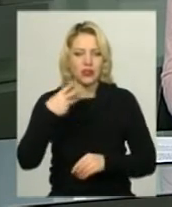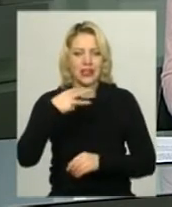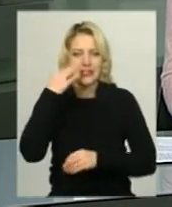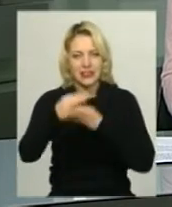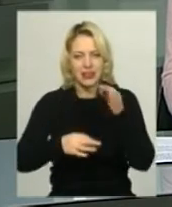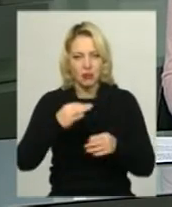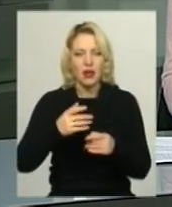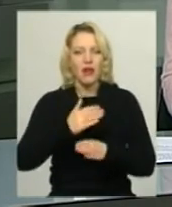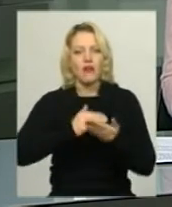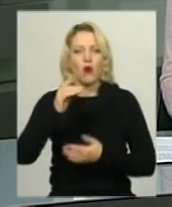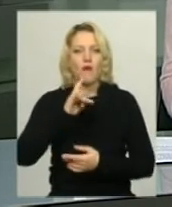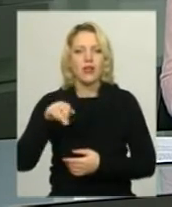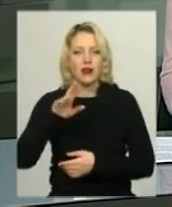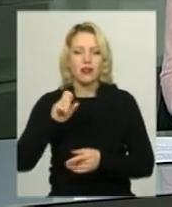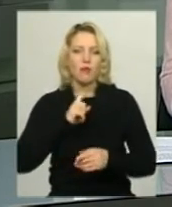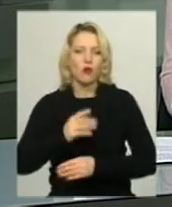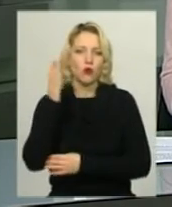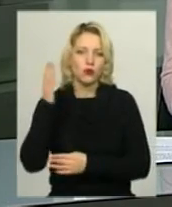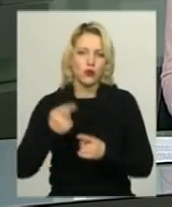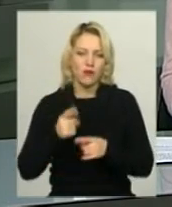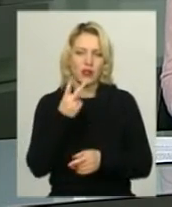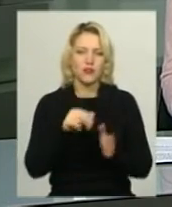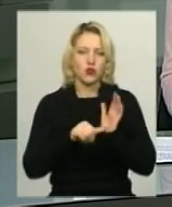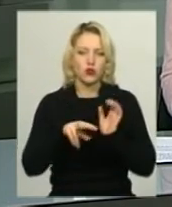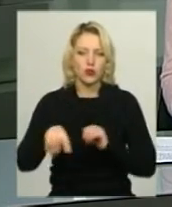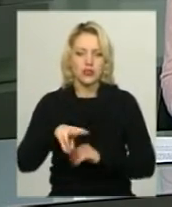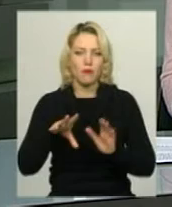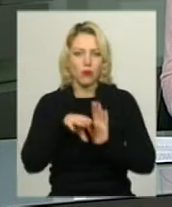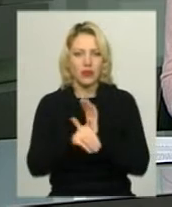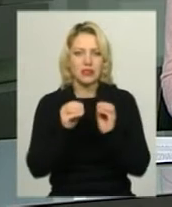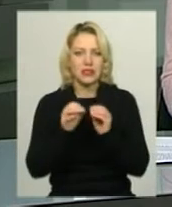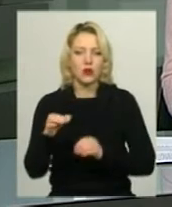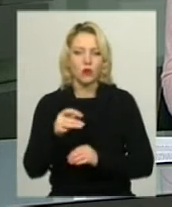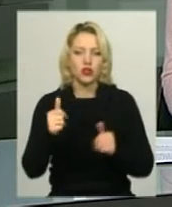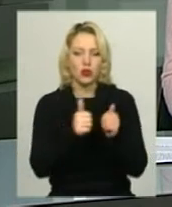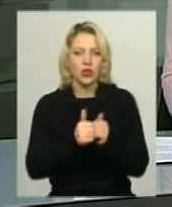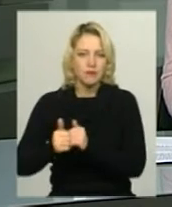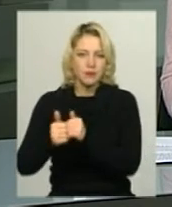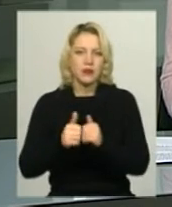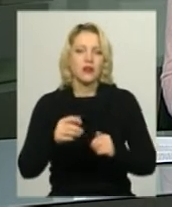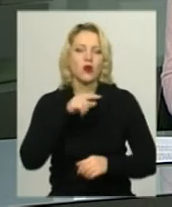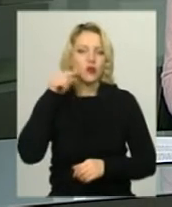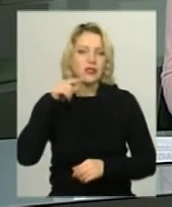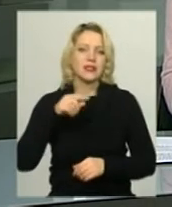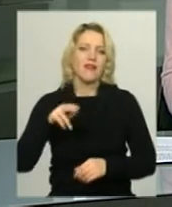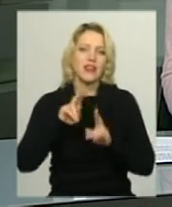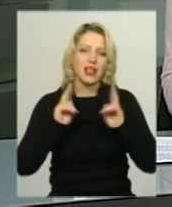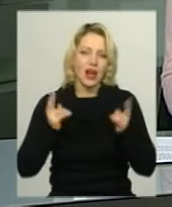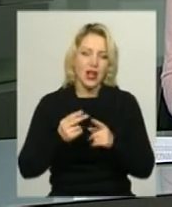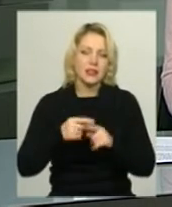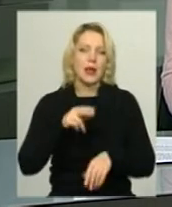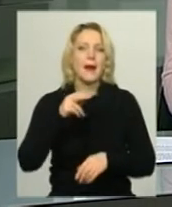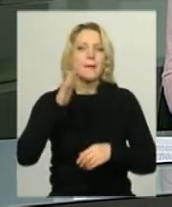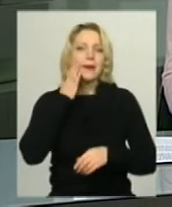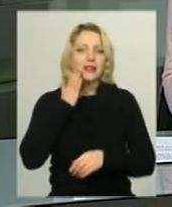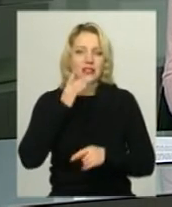проголосувала 26 листопада. Запровадили його у 10 областях, що межують з Російською Федерацією та Придністров'ям, а також